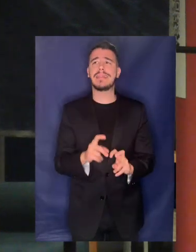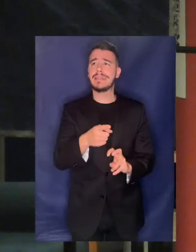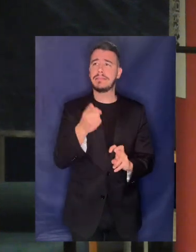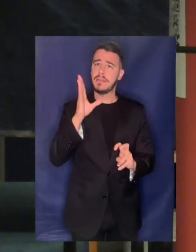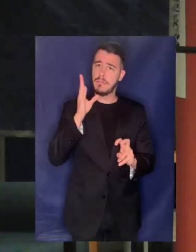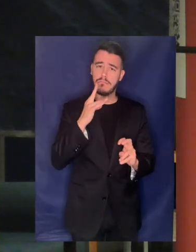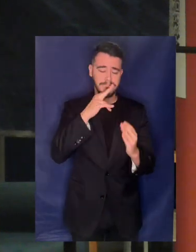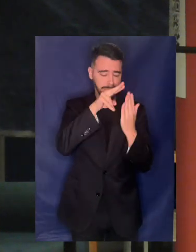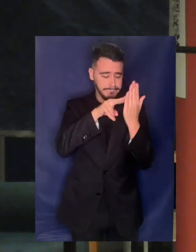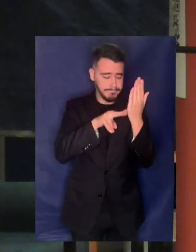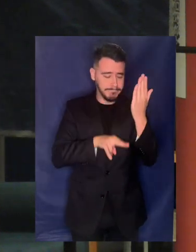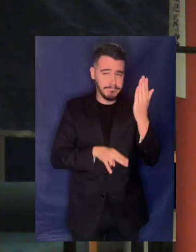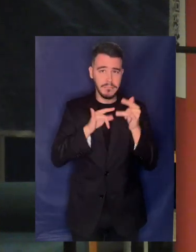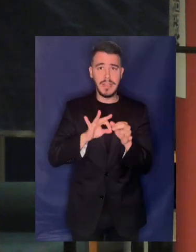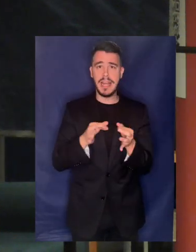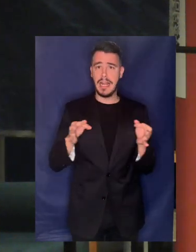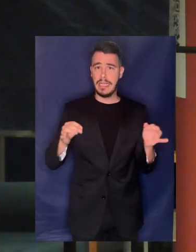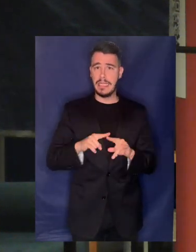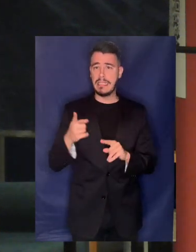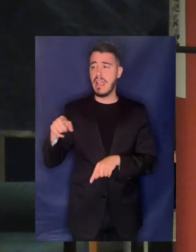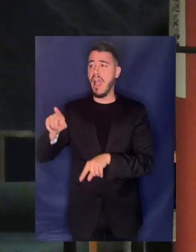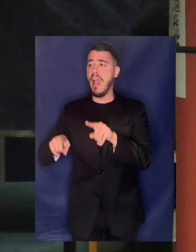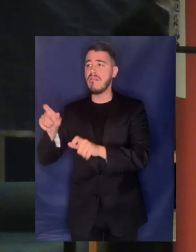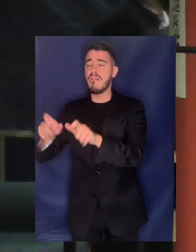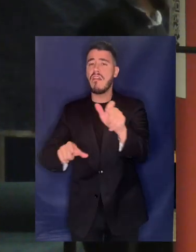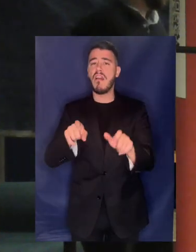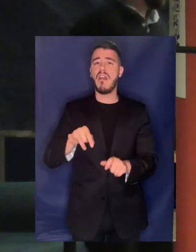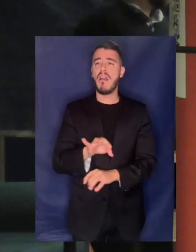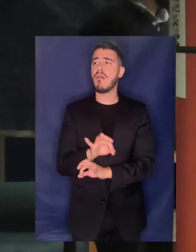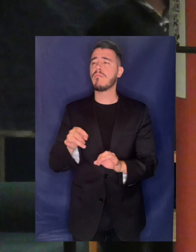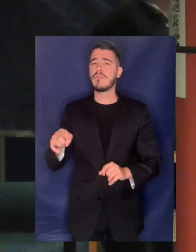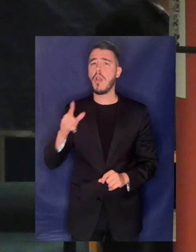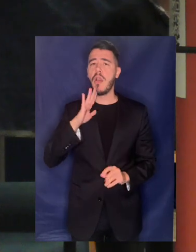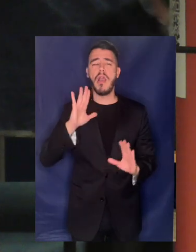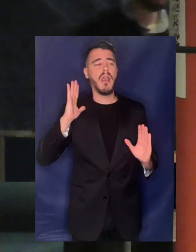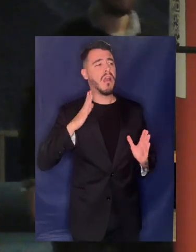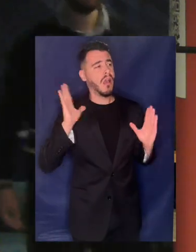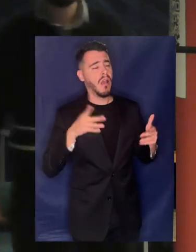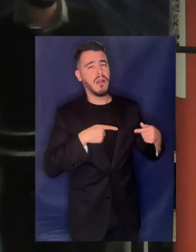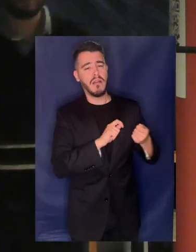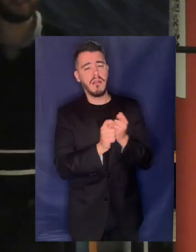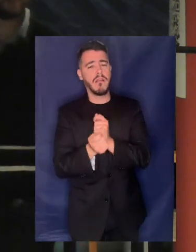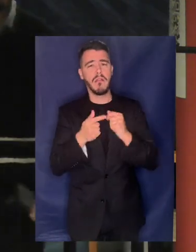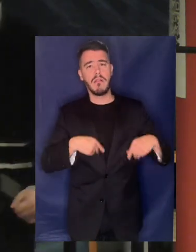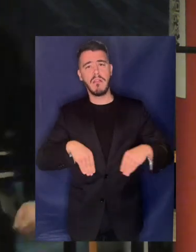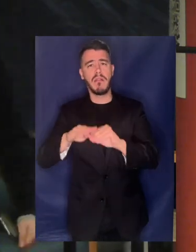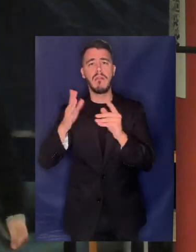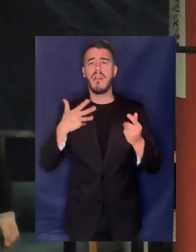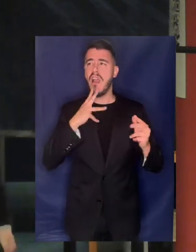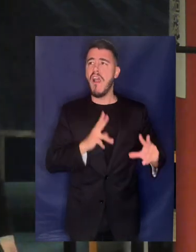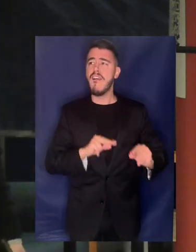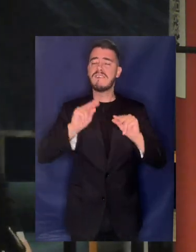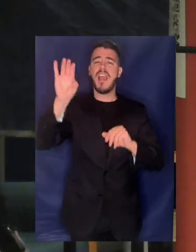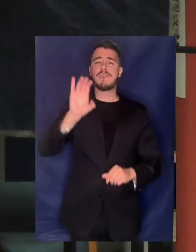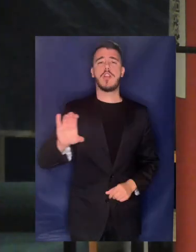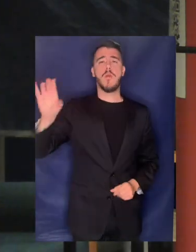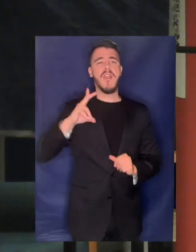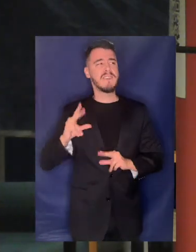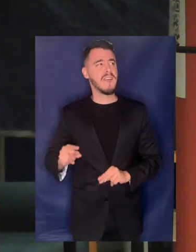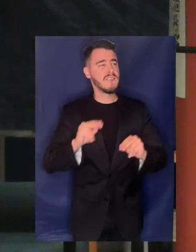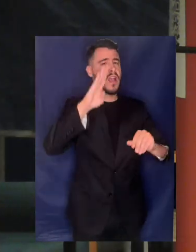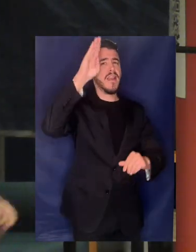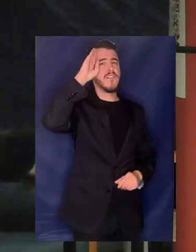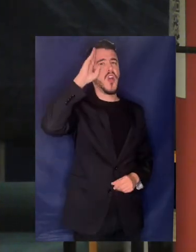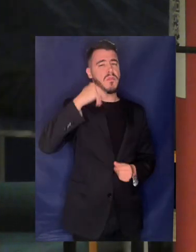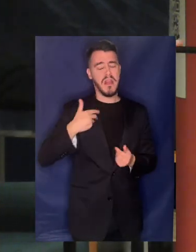απαντούμε σε όλους εκείνους που βρίσκουν την εύκολη απάντηση εντάξει, ας γίνουμε κάποια στιγμή Ευρώπη ας γίνουμε κάποια στιγμή Αμερική να